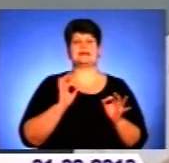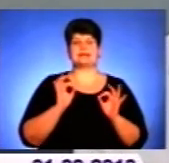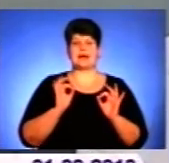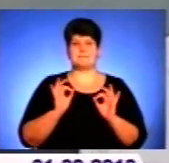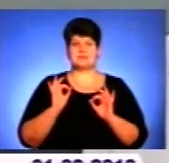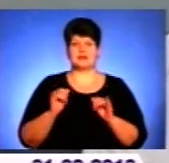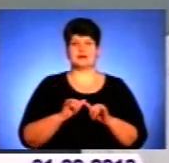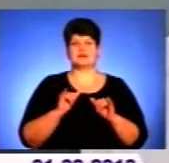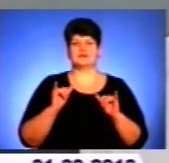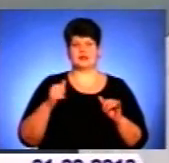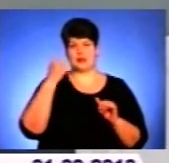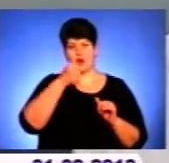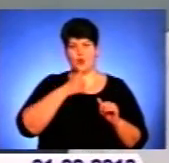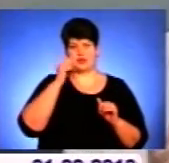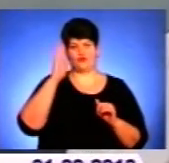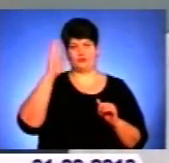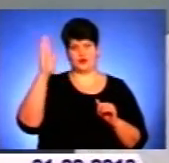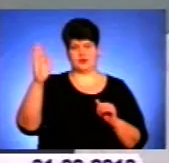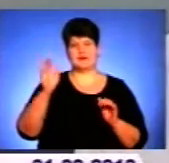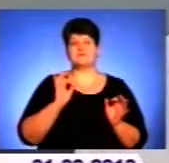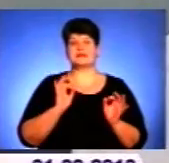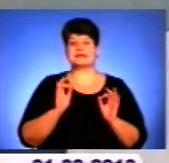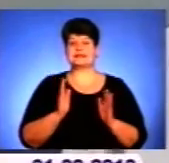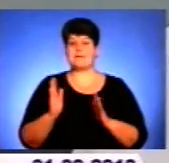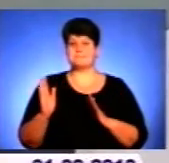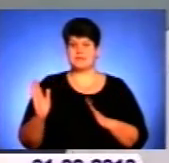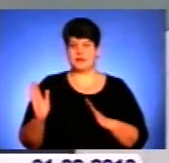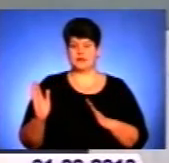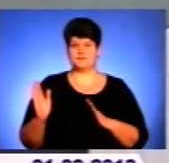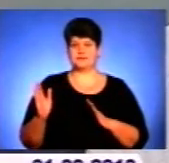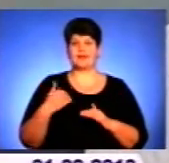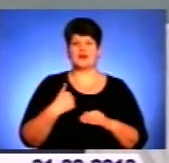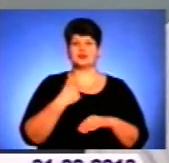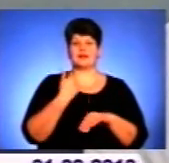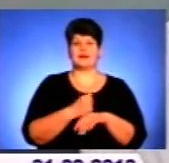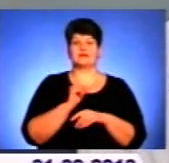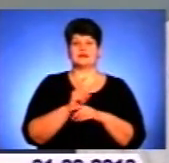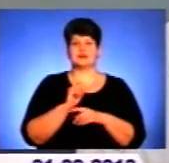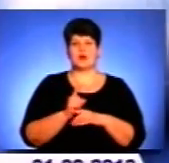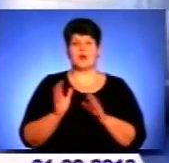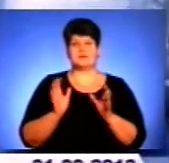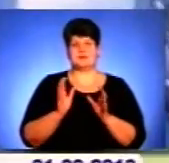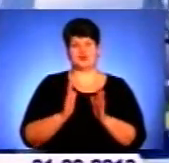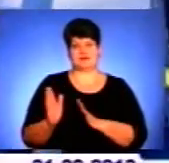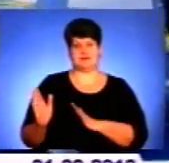розвиття на годи вперед. Стабільне, подчеркиваю. Яка наша головна задача – обеспечити стабільність.